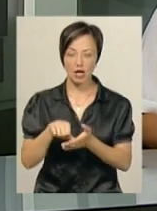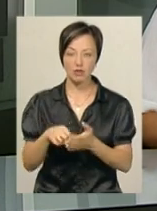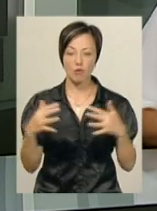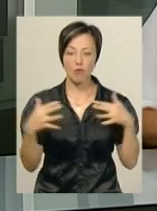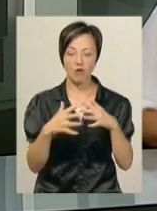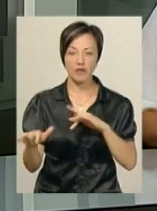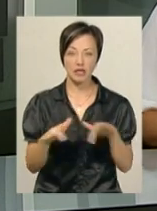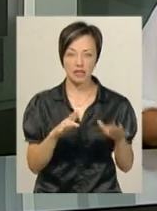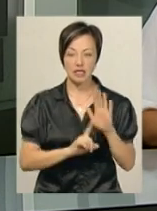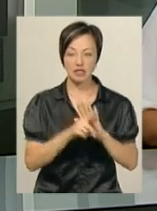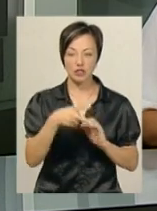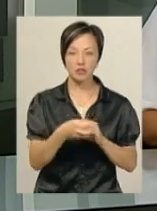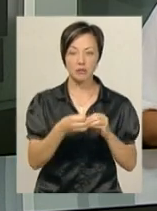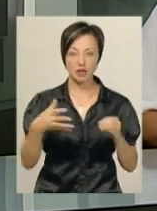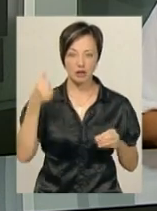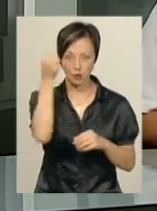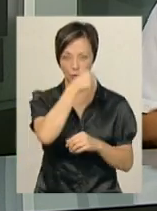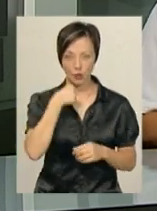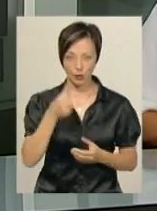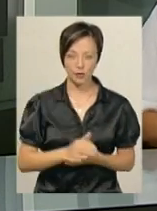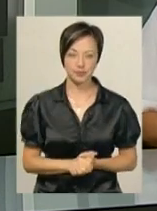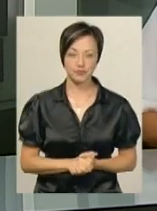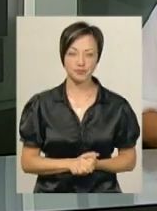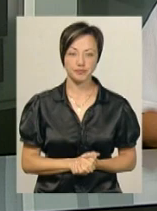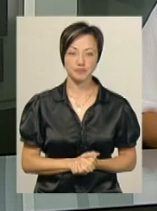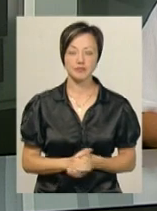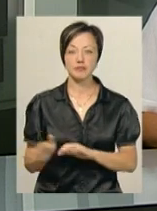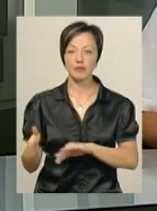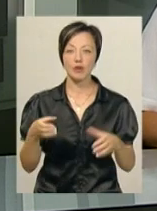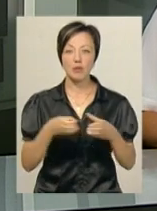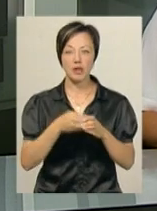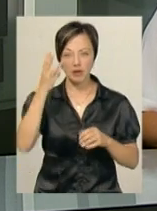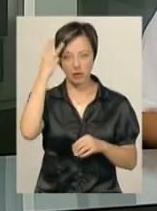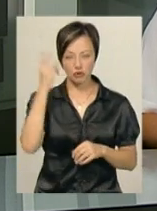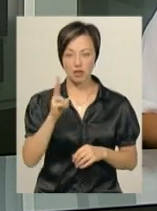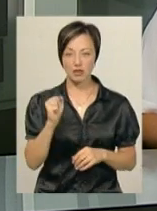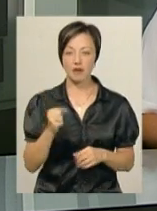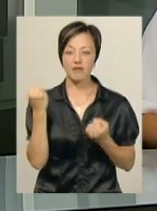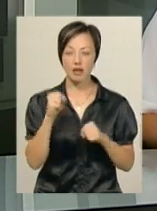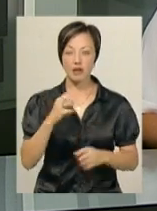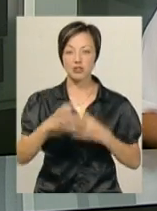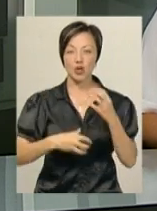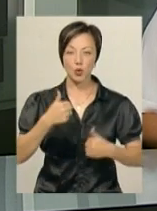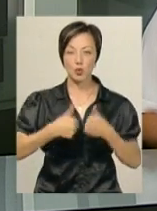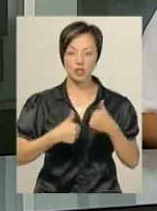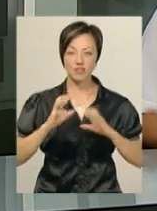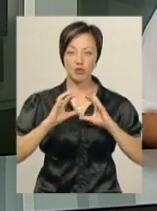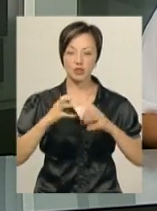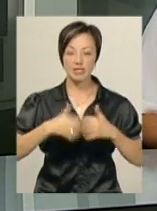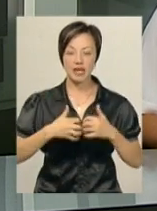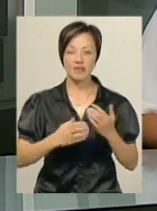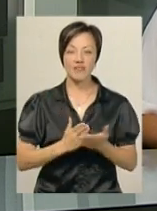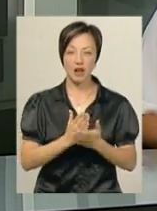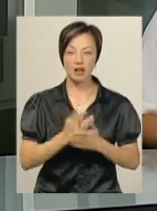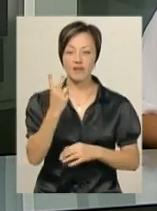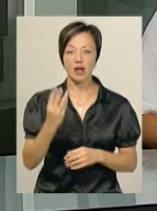бойових дій з 2015 року. Команда «Хмельничанка» виграла міжнародний турнір з волейболу серед ветеранів, що